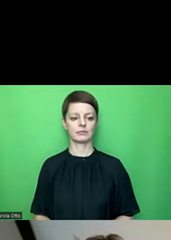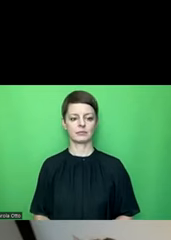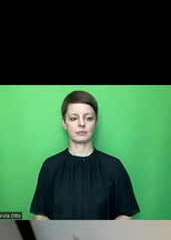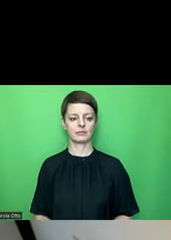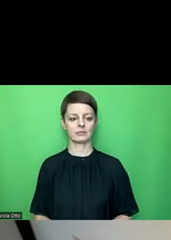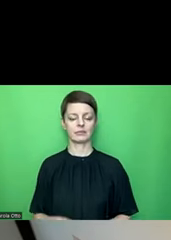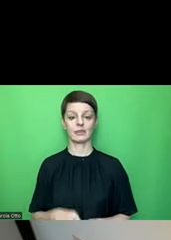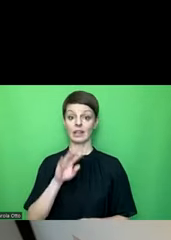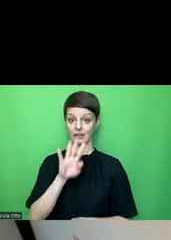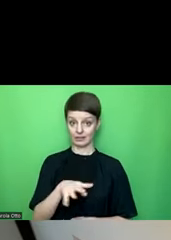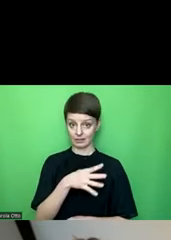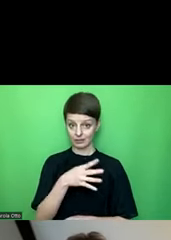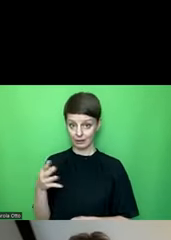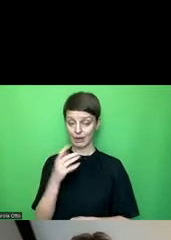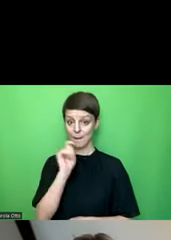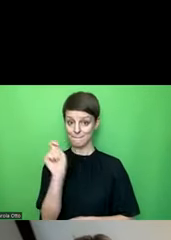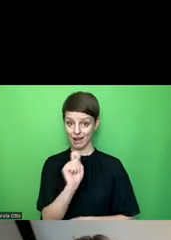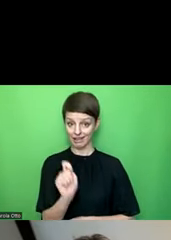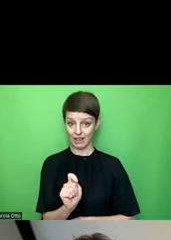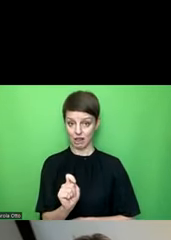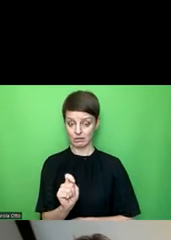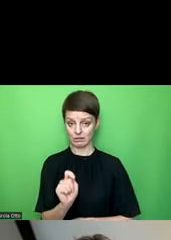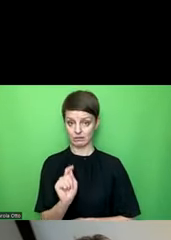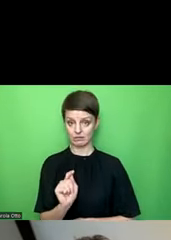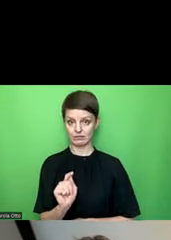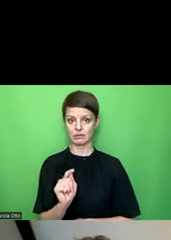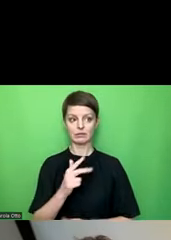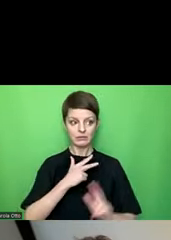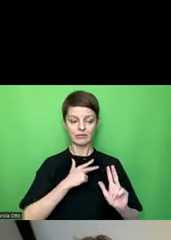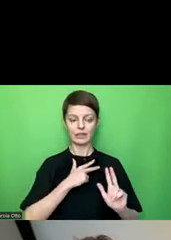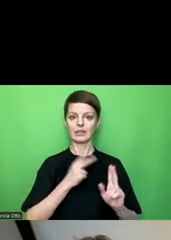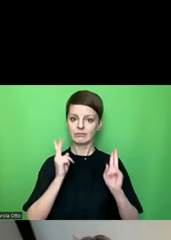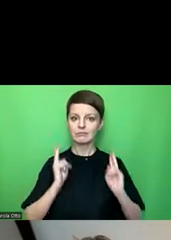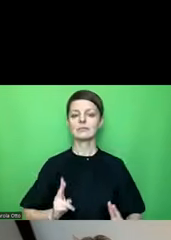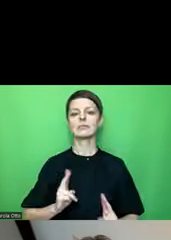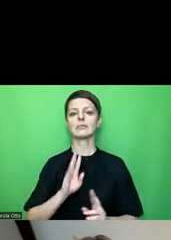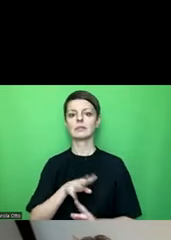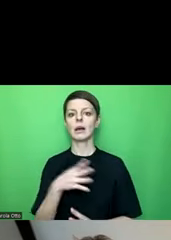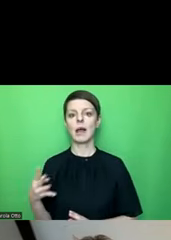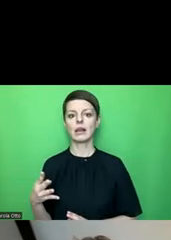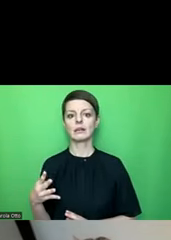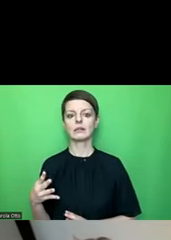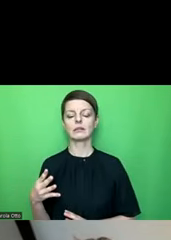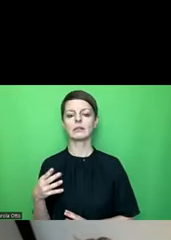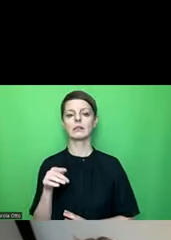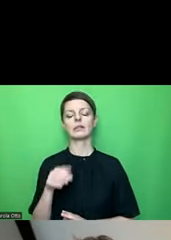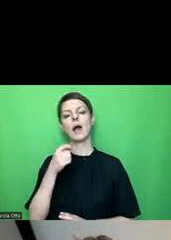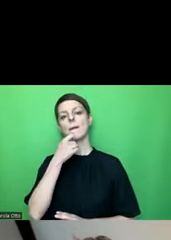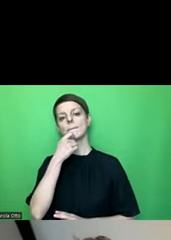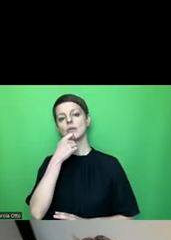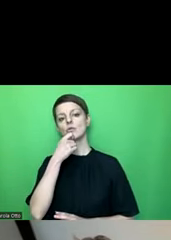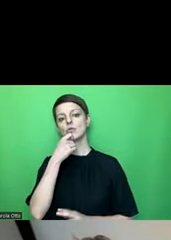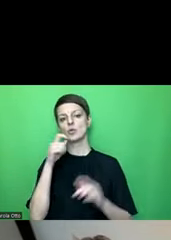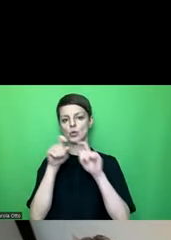Also, wenn ich so eine Tabelle markiert habe, als wirkliche Tabelle, als echte Tabelle, dann erscheint in diesem Menüband